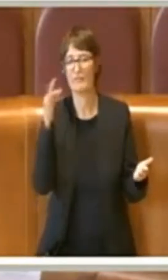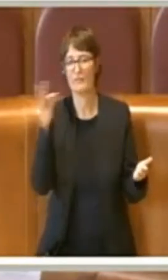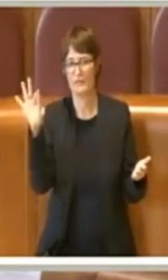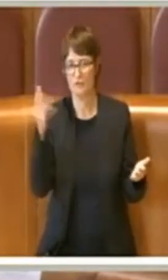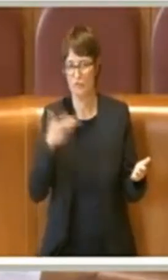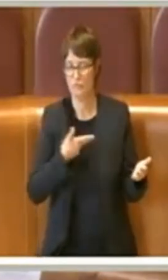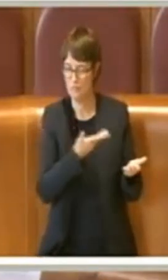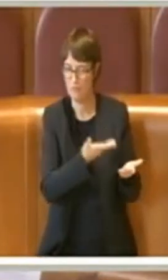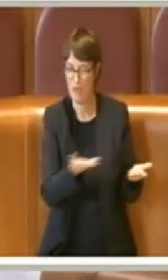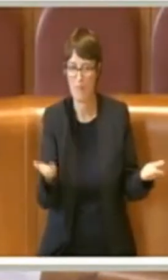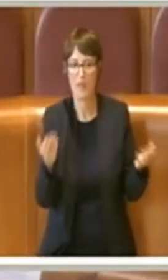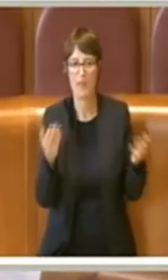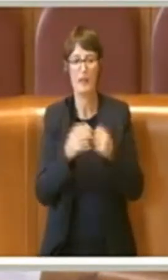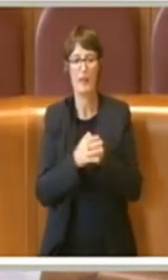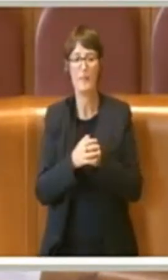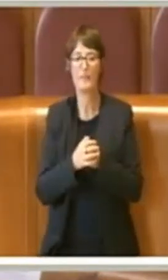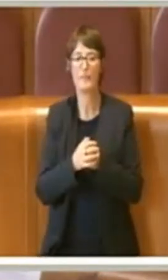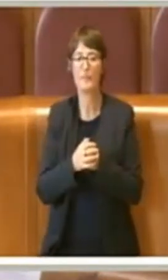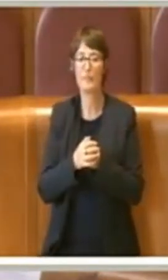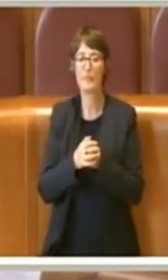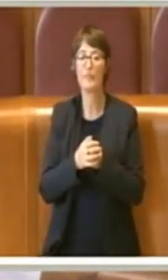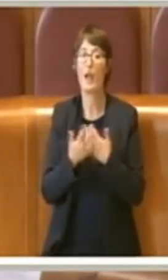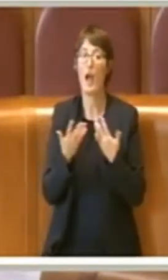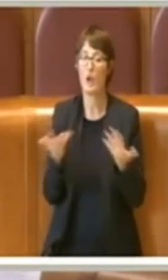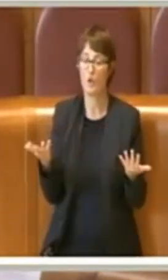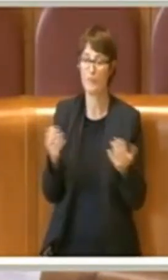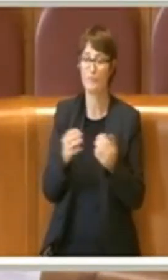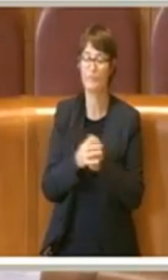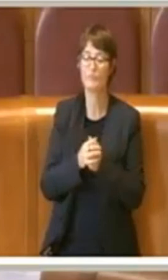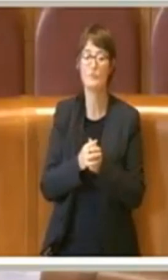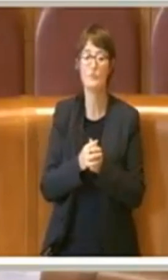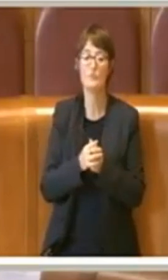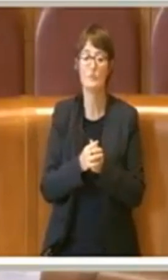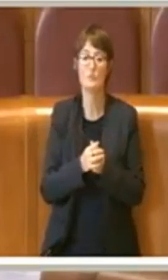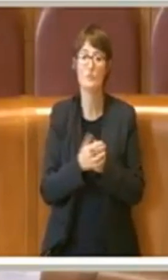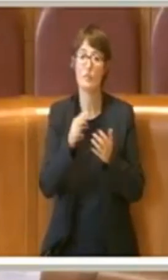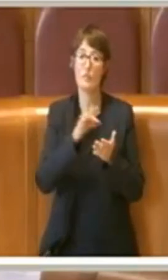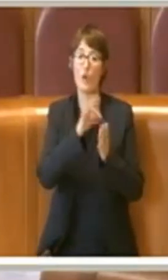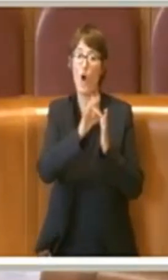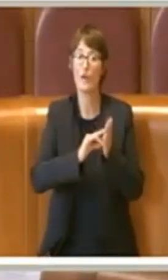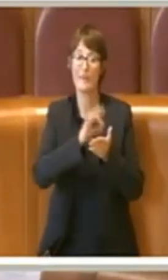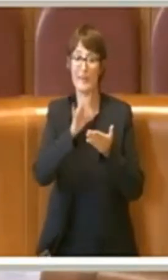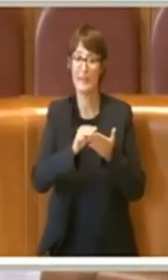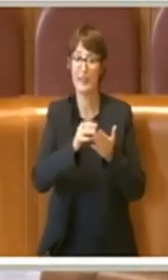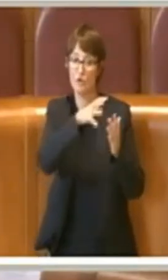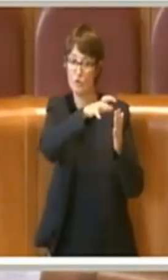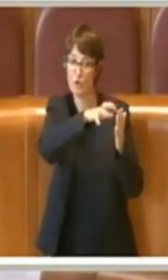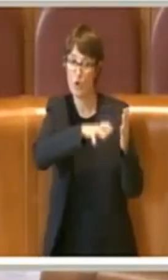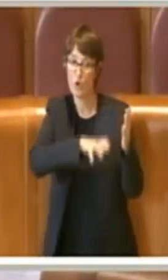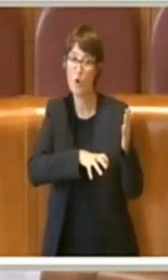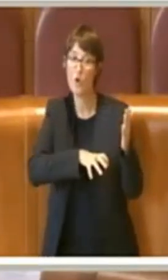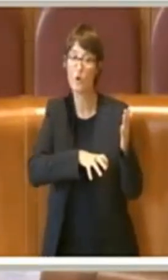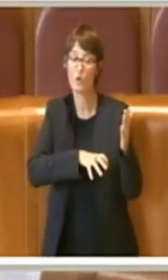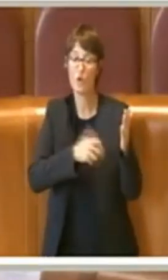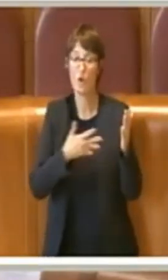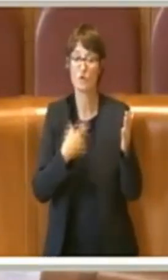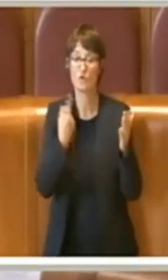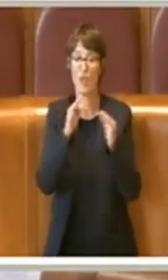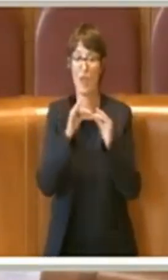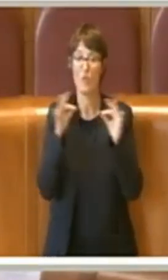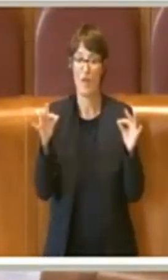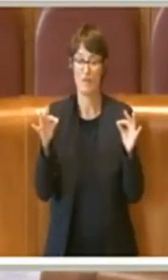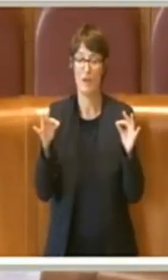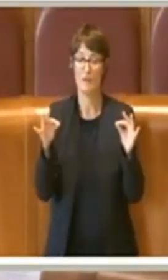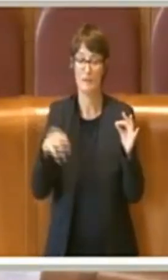Nel considerato di questo ordine del giorno c'è un'affermazione